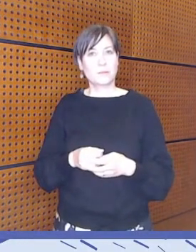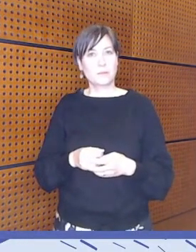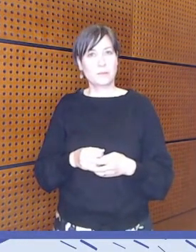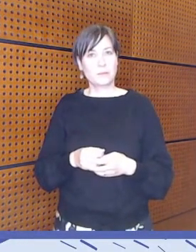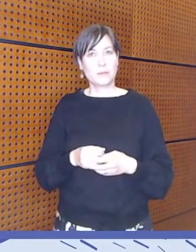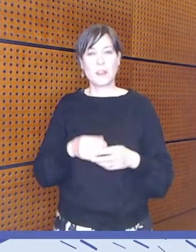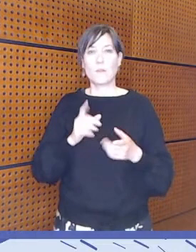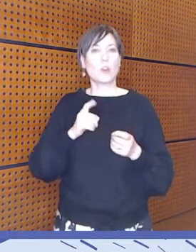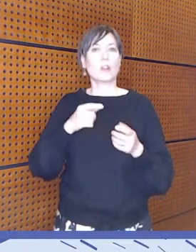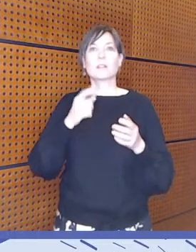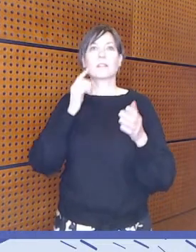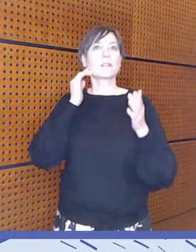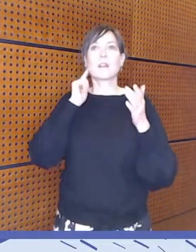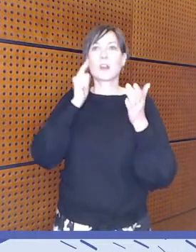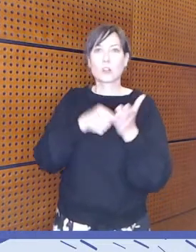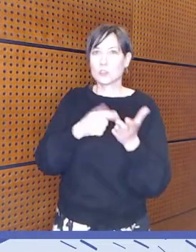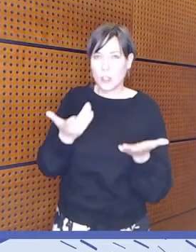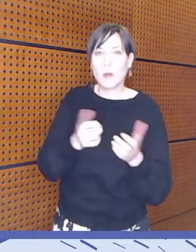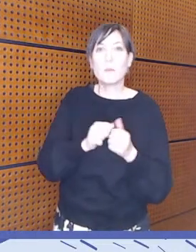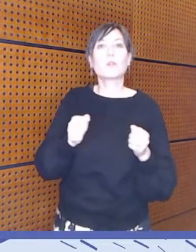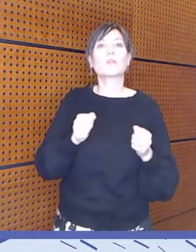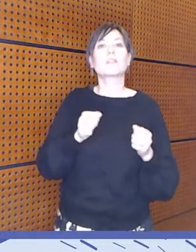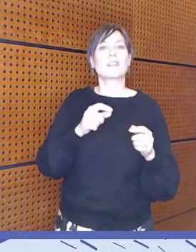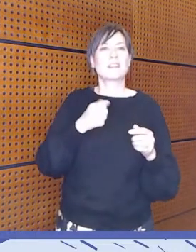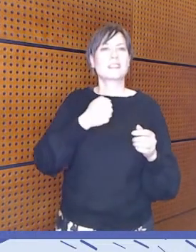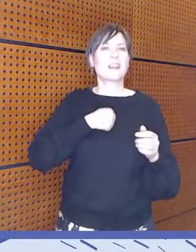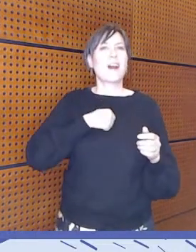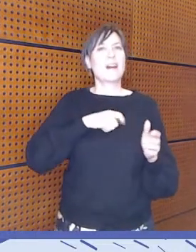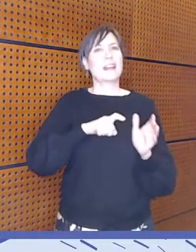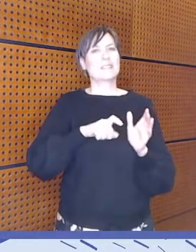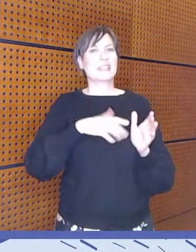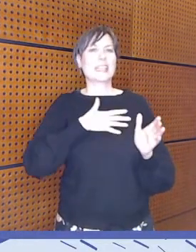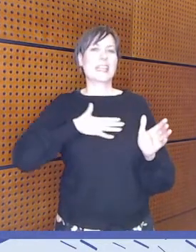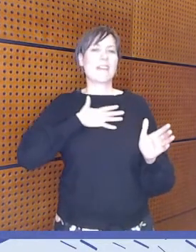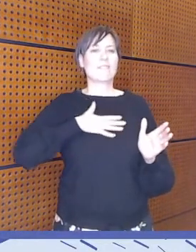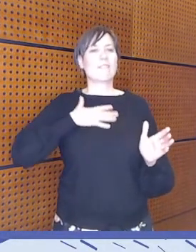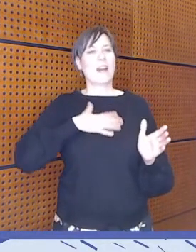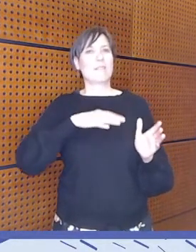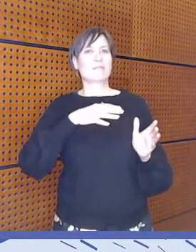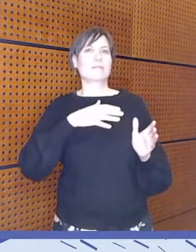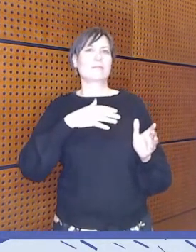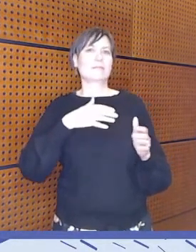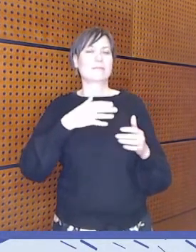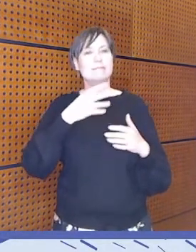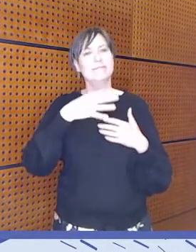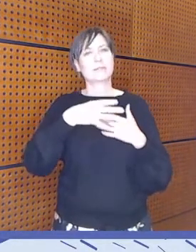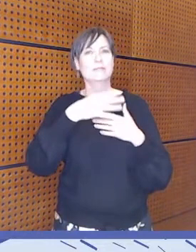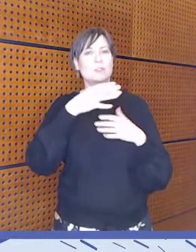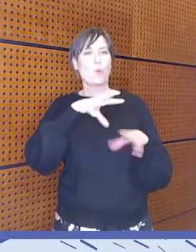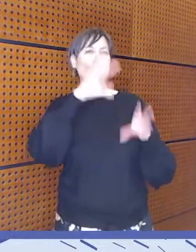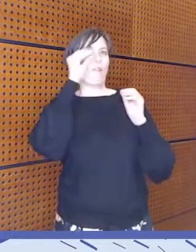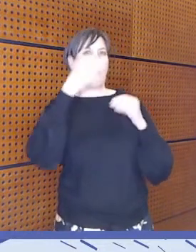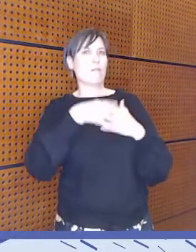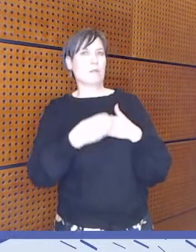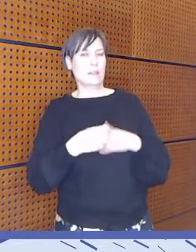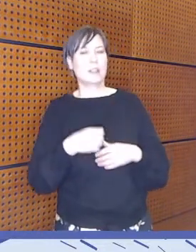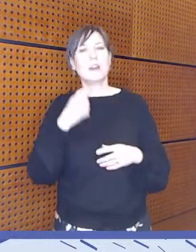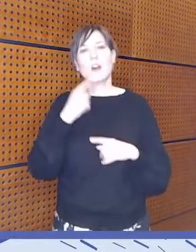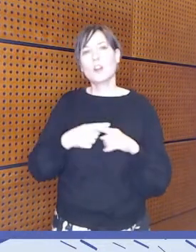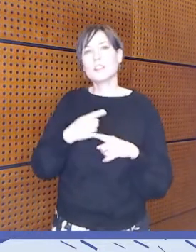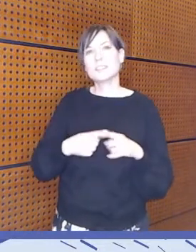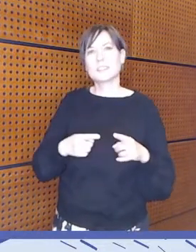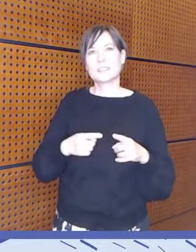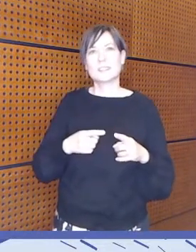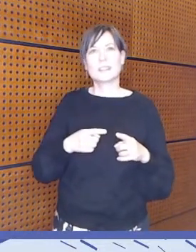tarkoituksenmukaista, mutta ehkä vahvistaa omaa kieli- ja kulttuuriosaamista tai tietoisuutta